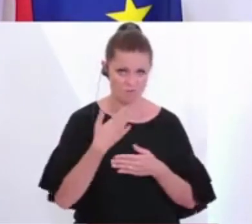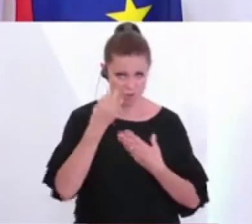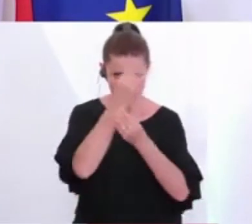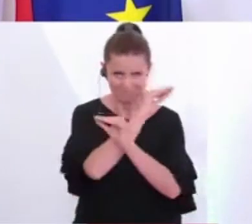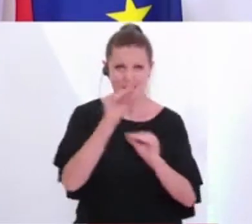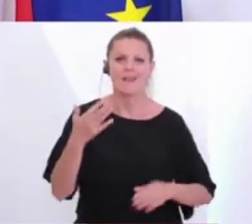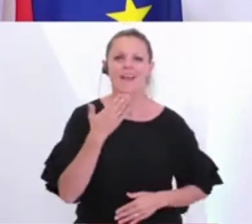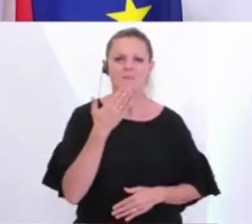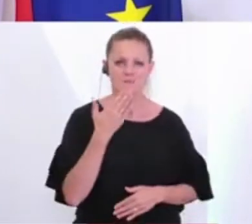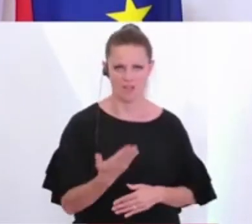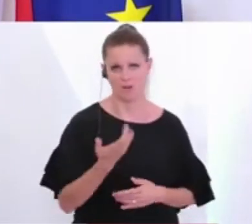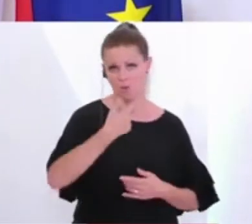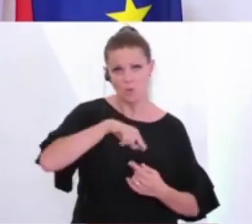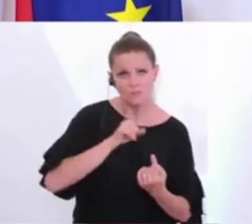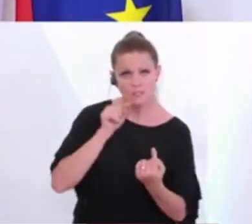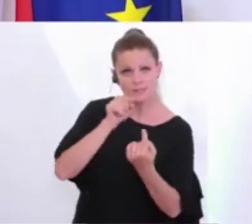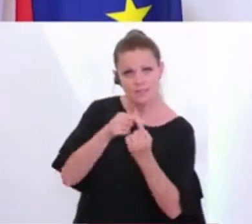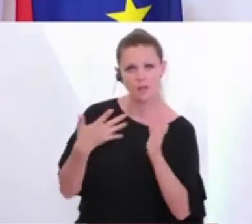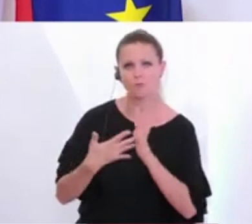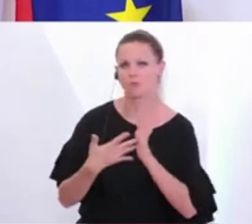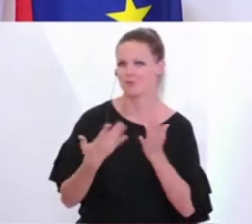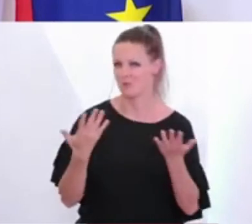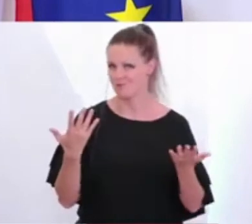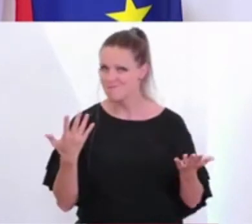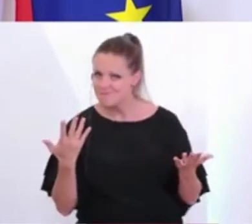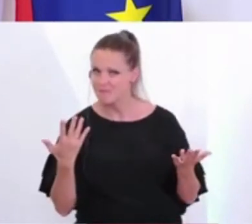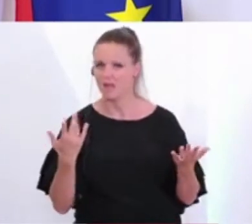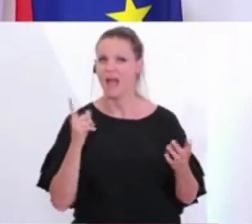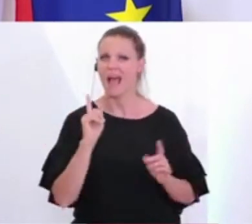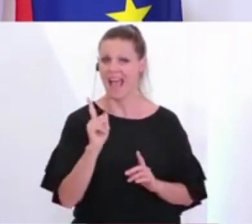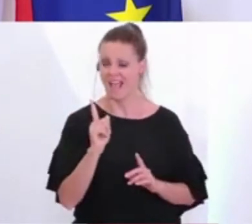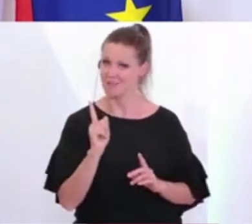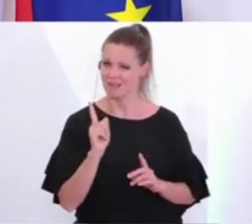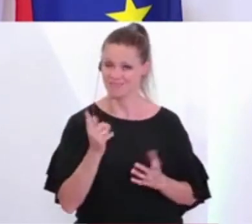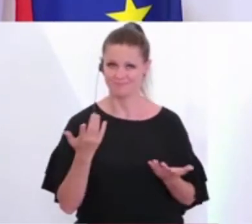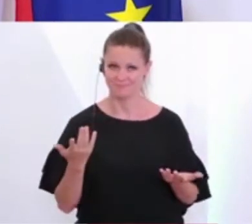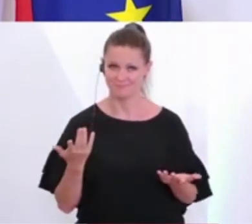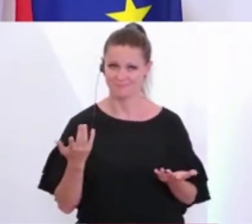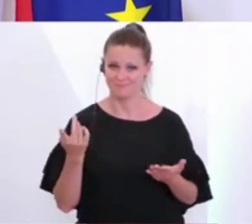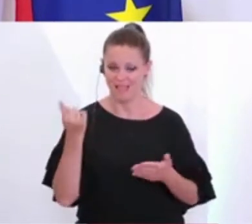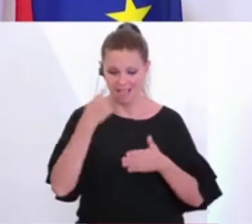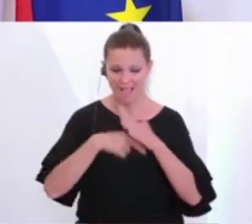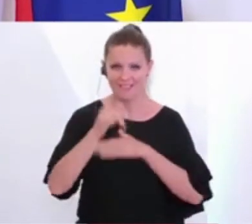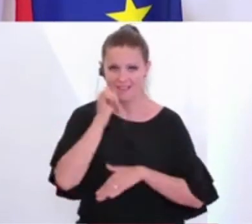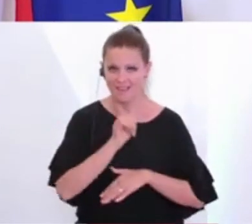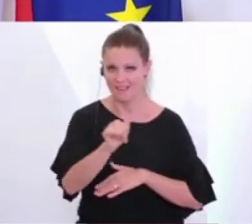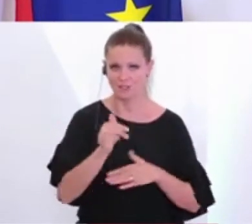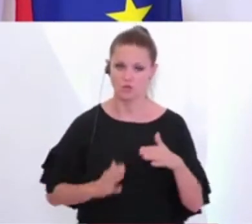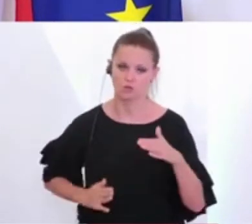der Ausgangspunkt unserer Prüfungen. Aber bis auf Weiteres bleibt der Einreisestopp für